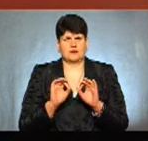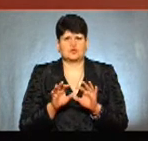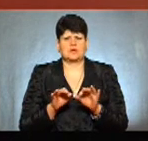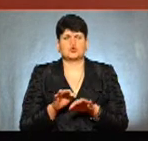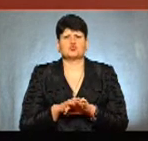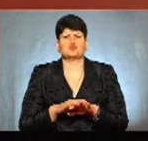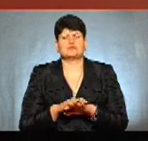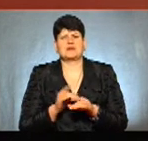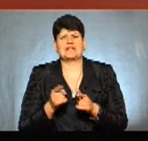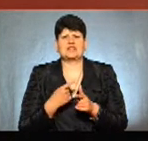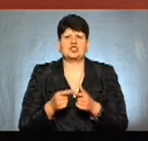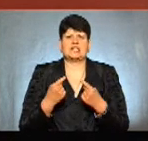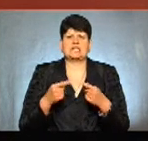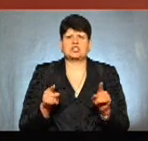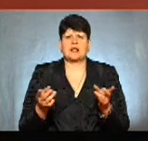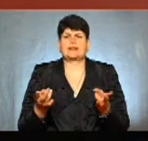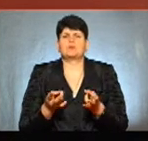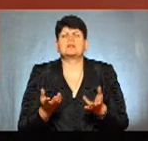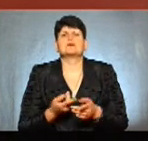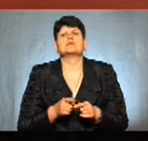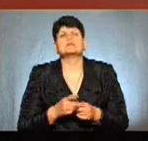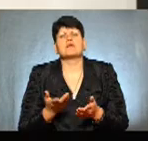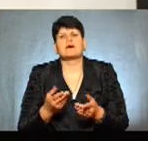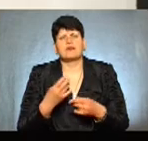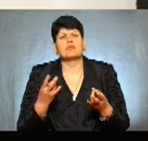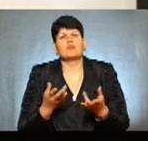суспільна чи інша необхідність. Це яка необхідність?